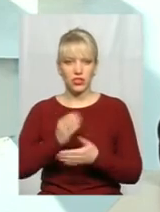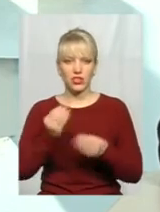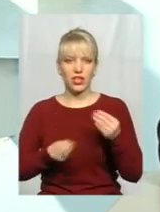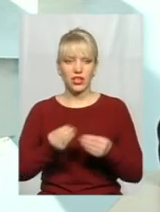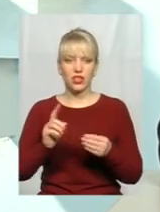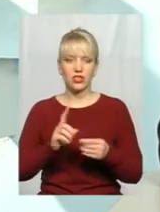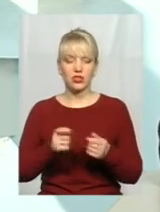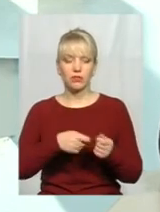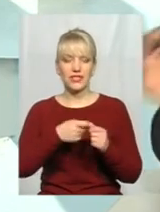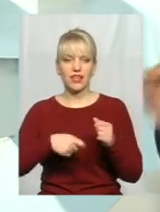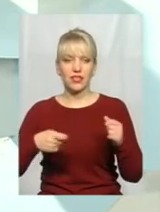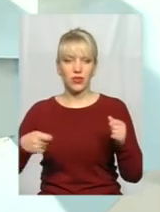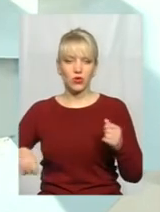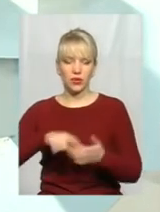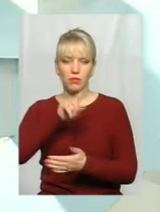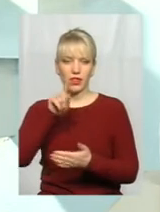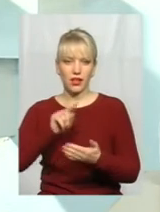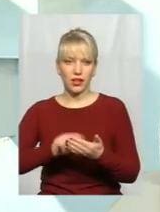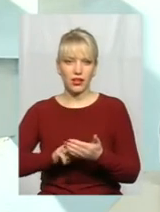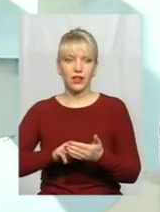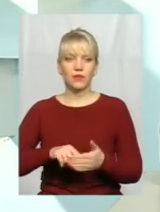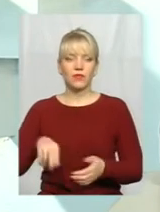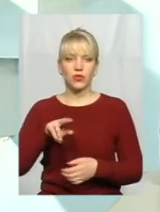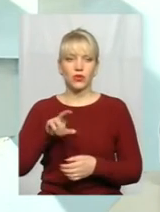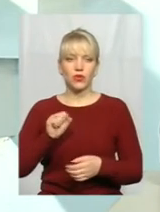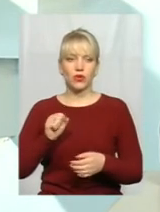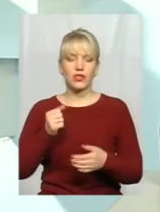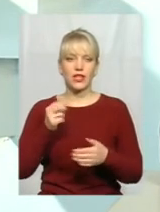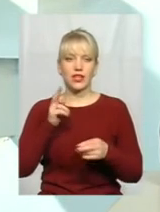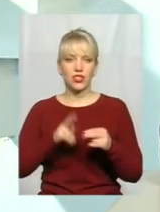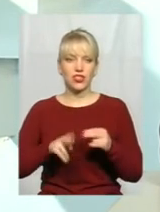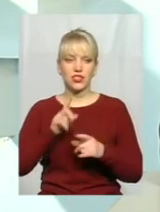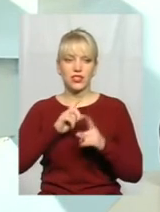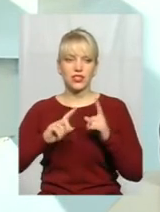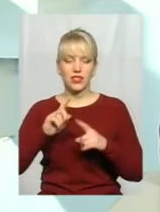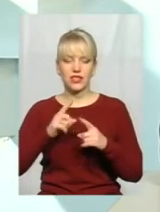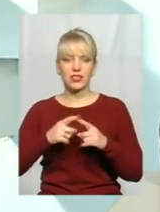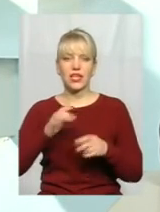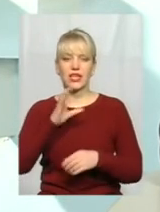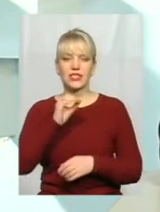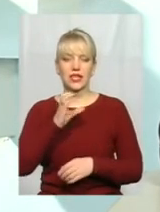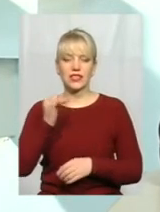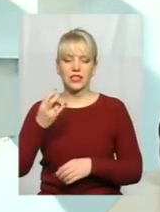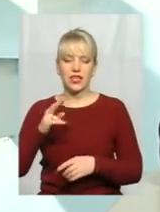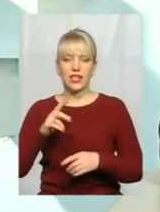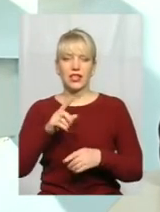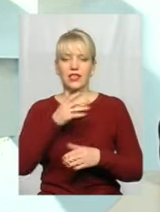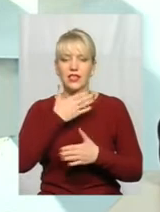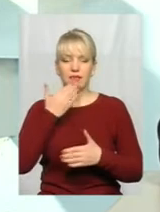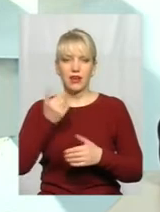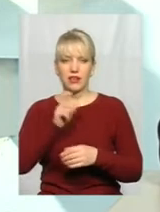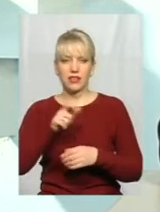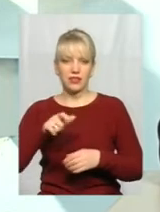затягнути питання майже до закінчення сесії. Як правило, в сесійній залі залишаються депутатів,